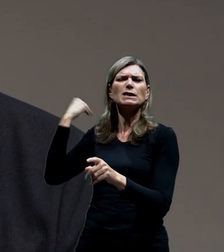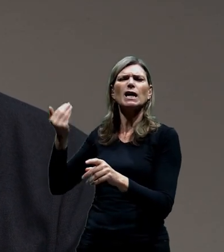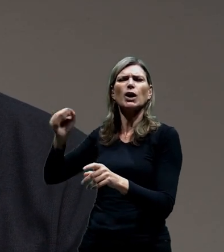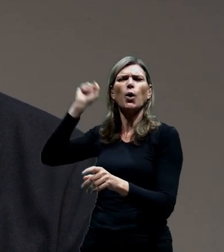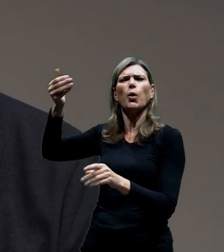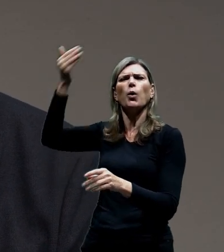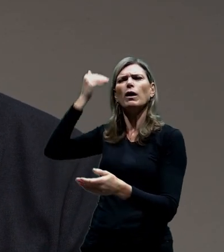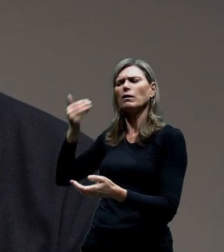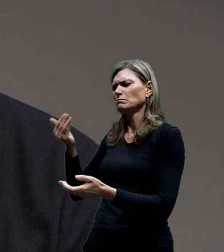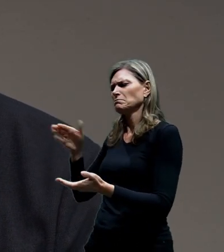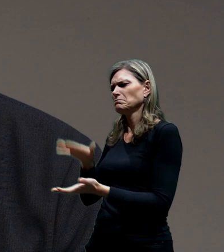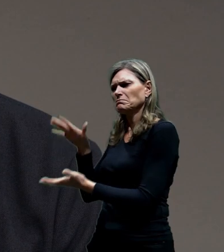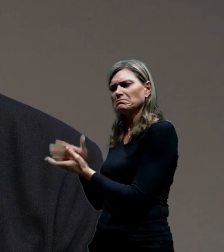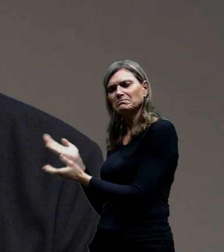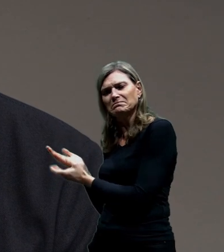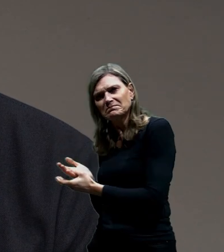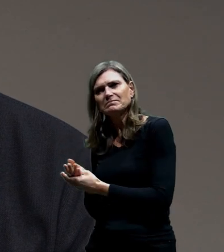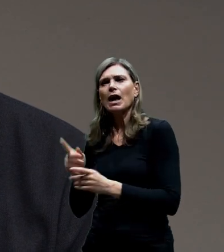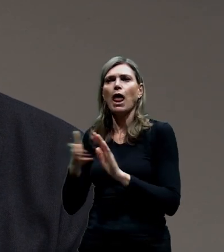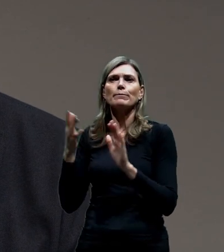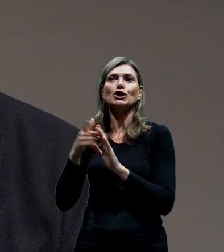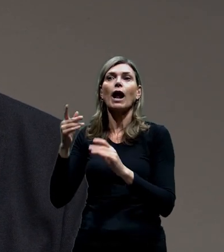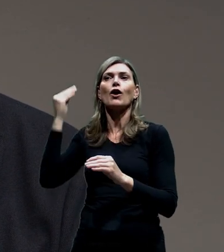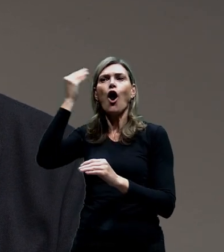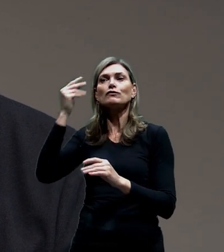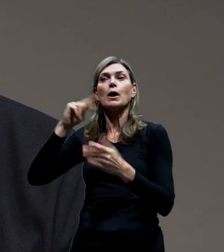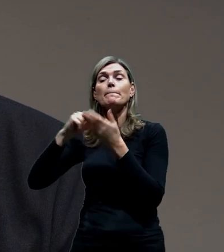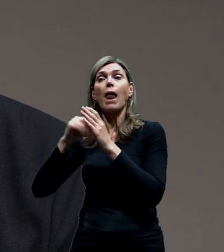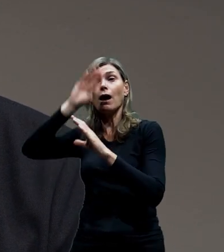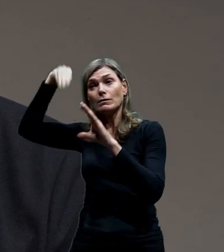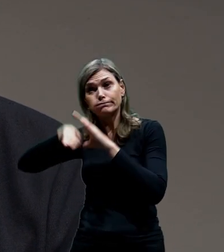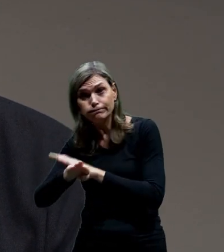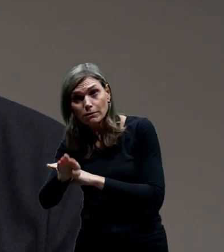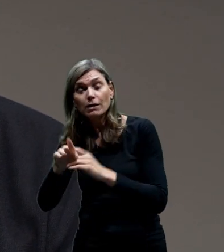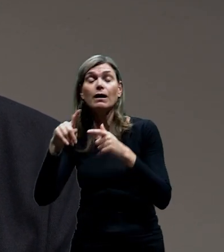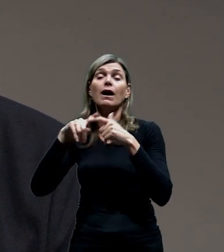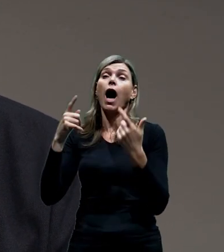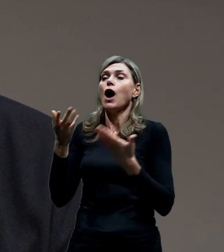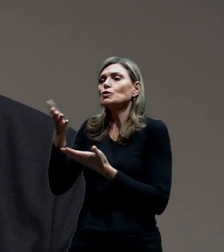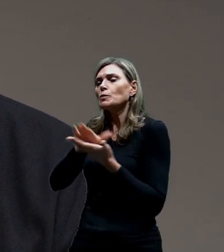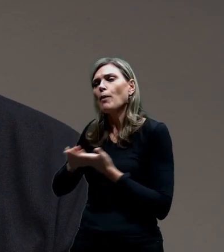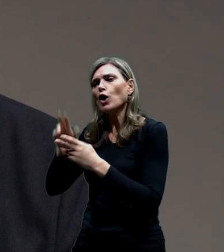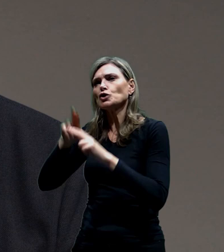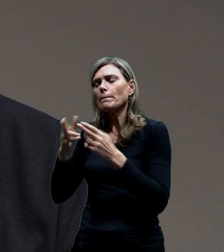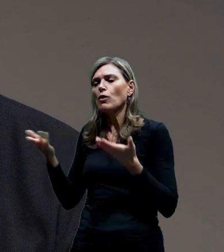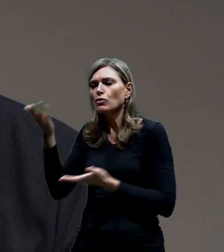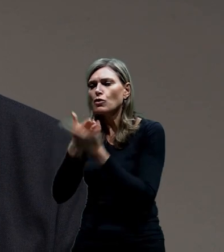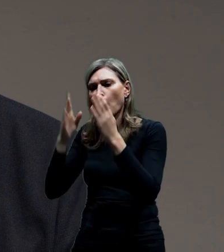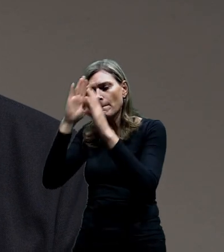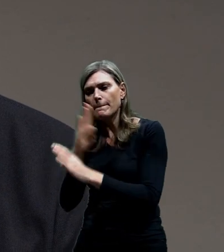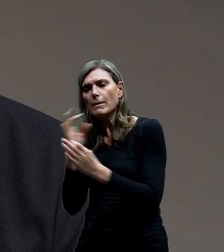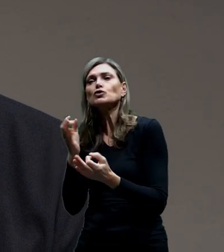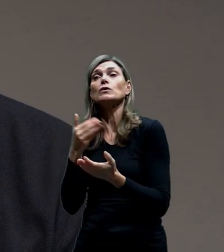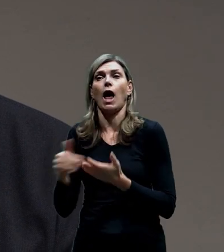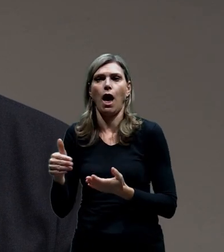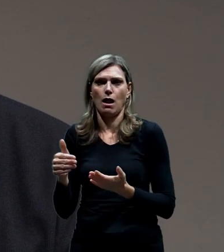například zahloubení holejšoviček a dalších. A myslím si, že společně si můžeme definovat, jakou cestou jít dál. A důležité je,